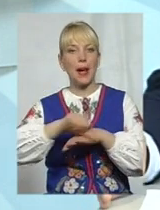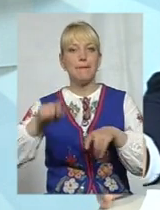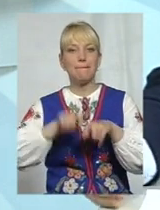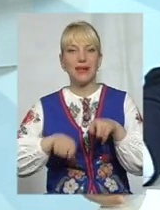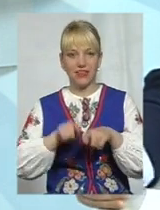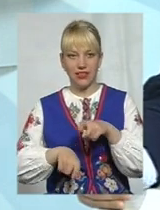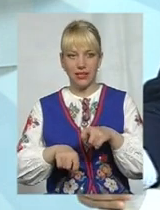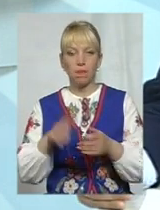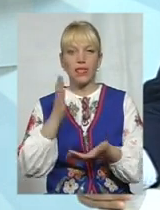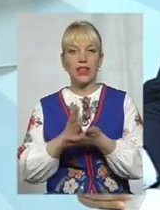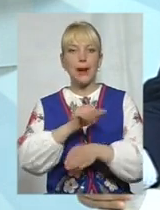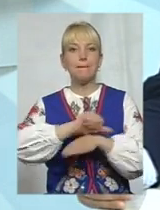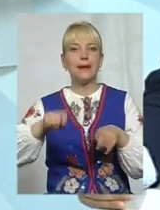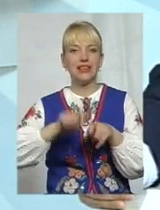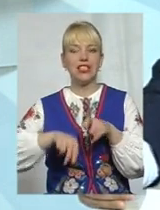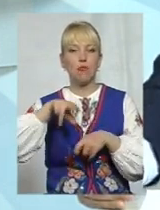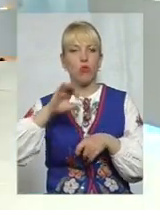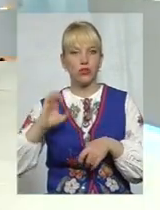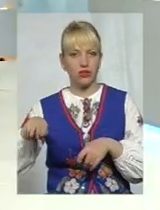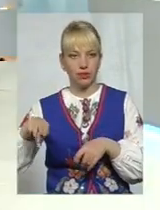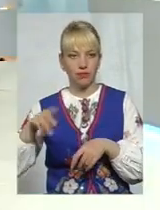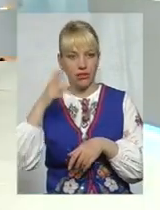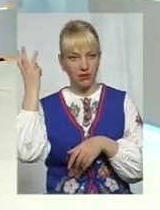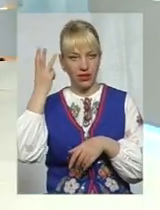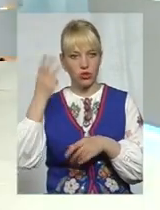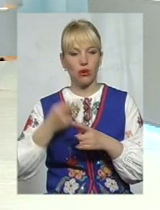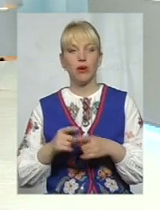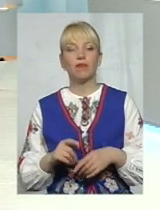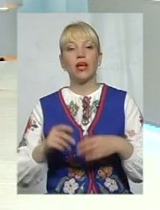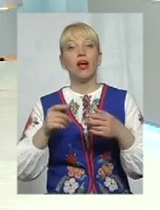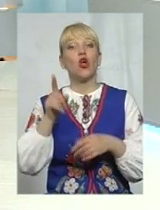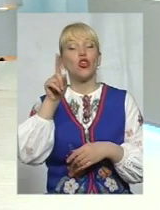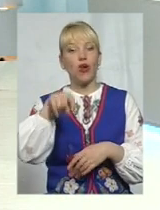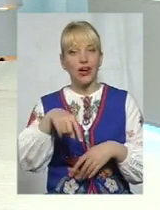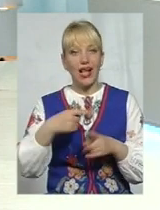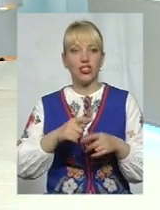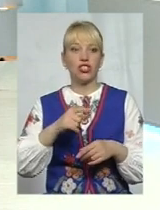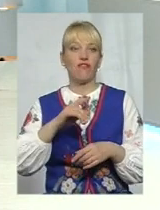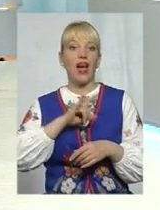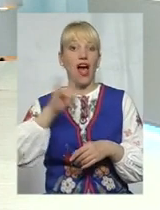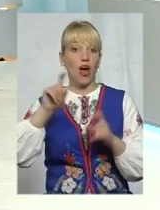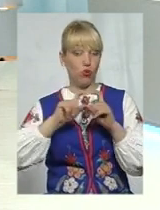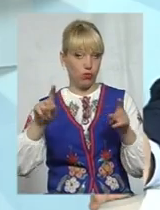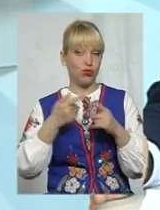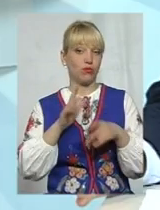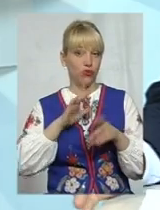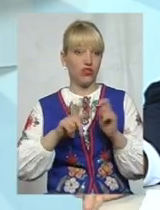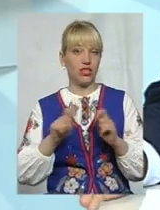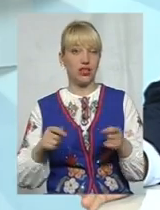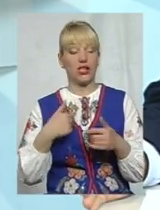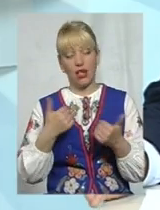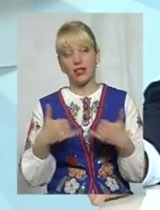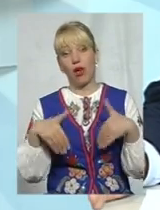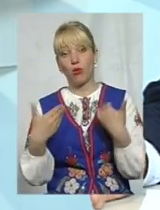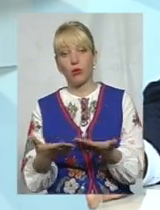є в нас митний пост Хмельницький. До речі, свого часу урочисто саме в аеропорту відкривали його? Так. І я запропонував, що на